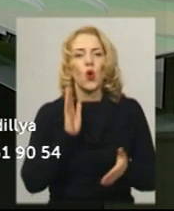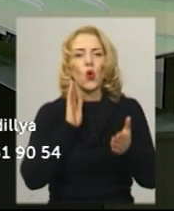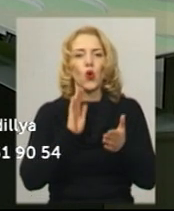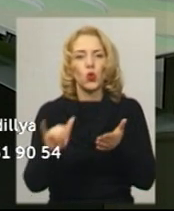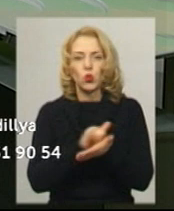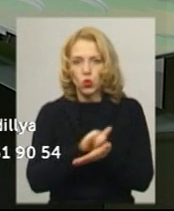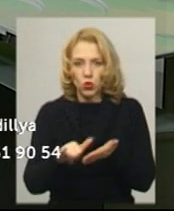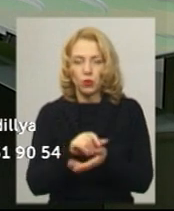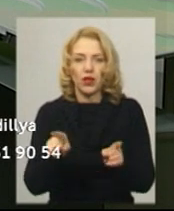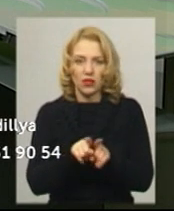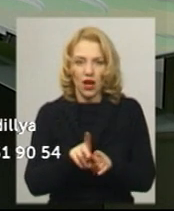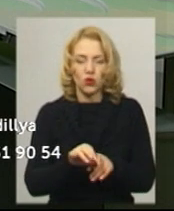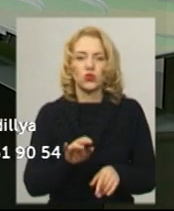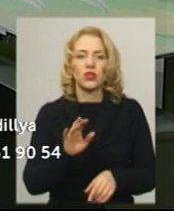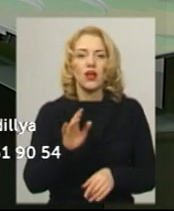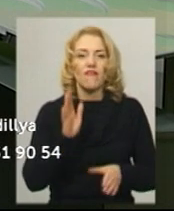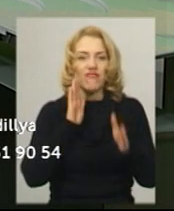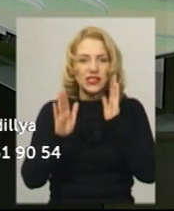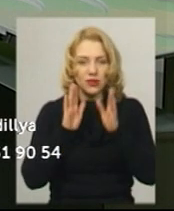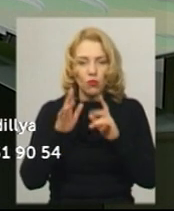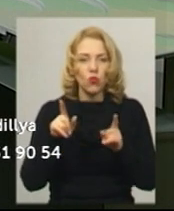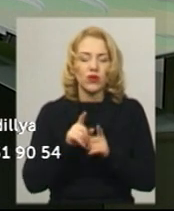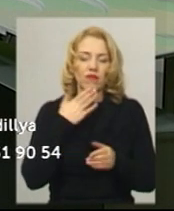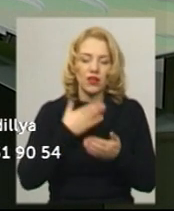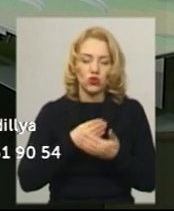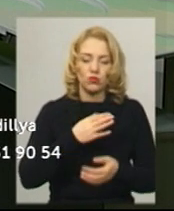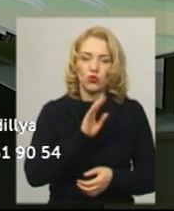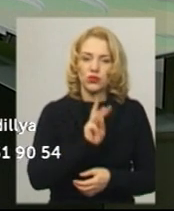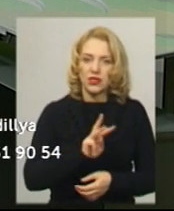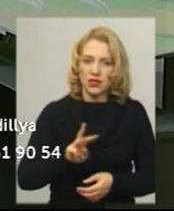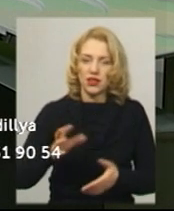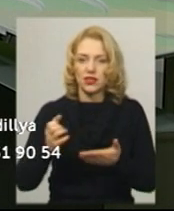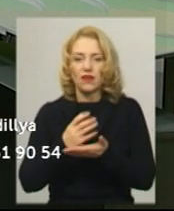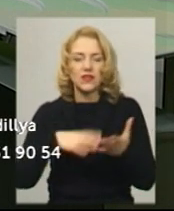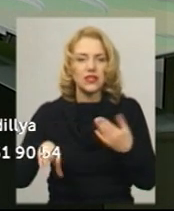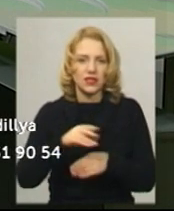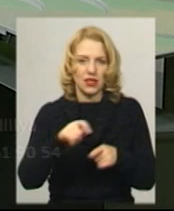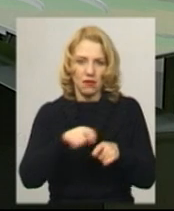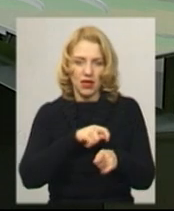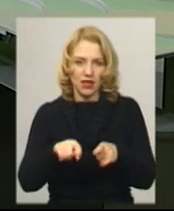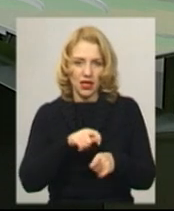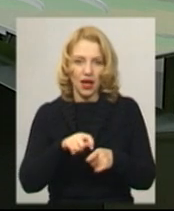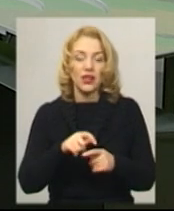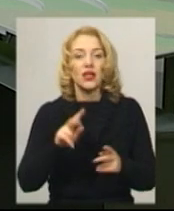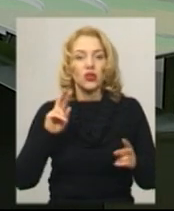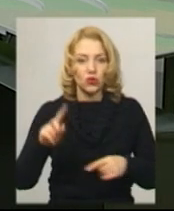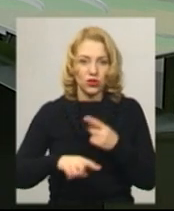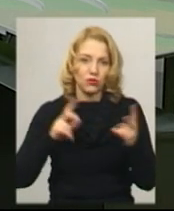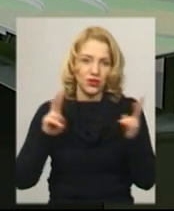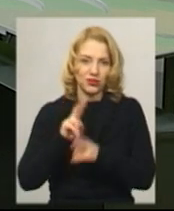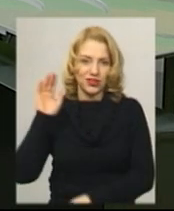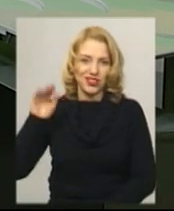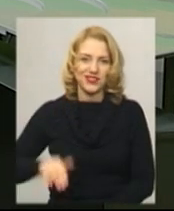Там, а також на нашій сторінці у Facebook та на нашому сайті ви знайдете і всі наші матеріали. Зустрінемося о 20.30.